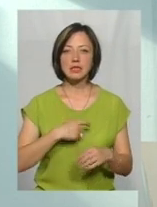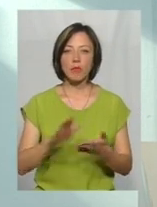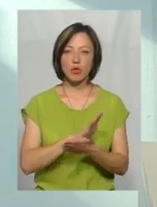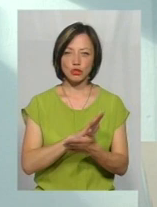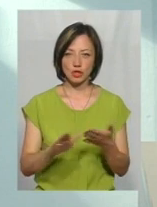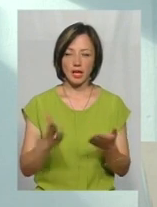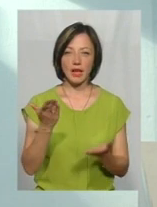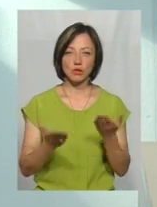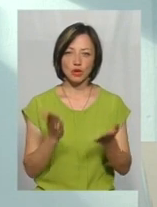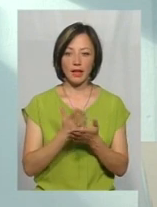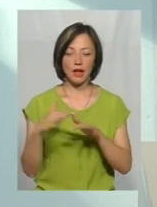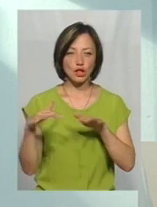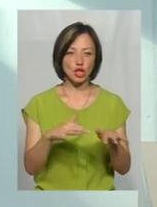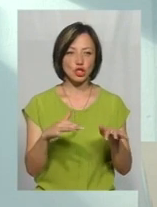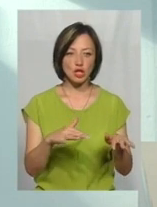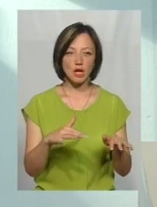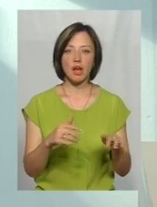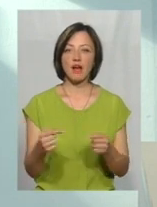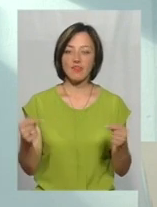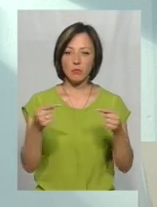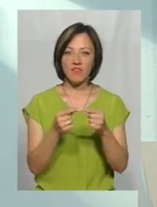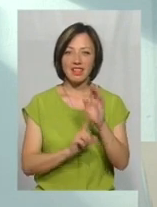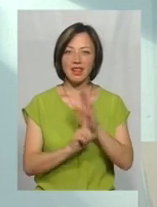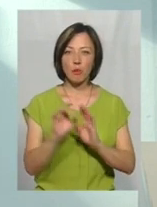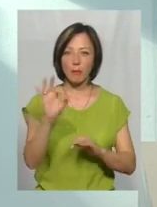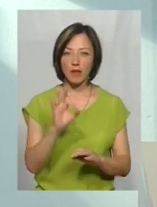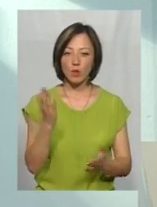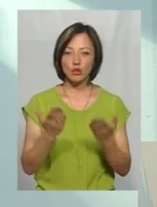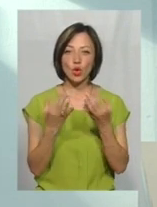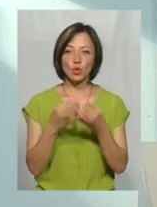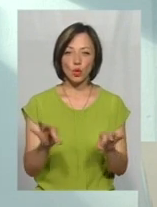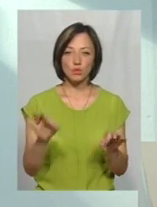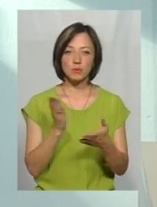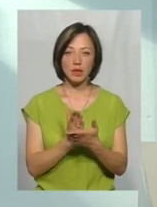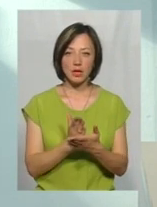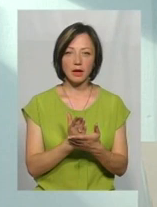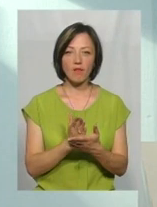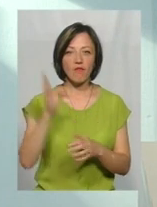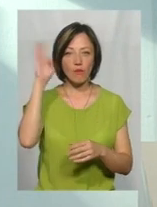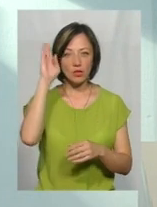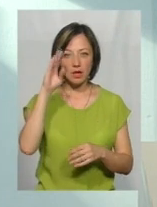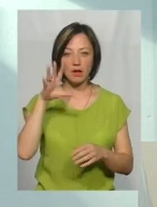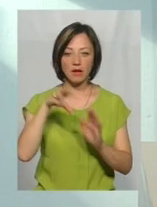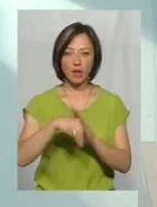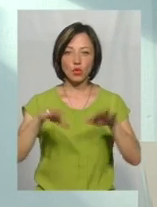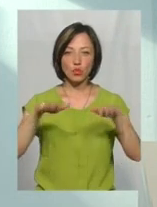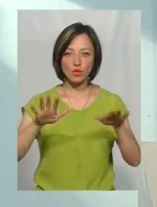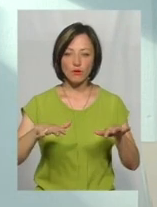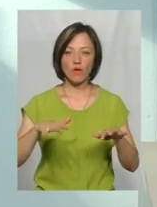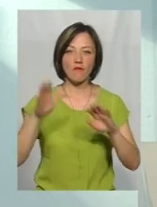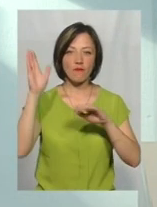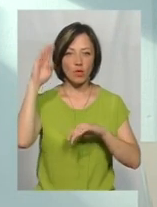Тобто, якщо є течія, якщо є відповідна температура, якщо є доступ наявності води, в тому числі дощової води,